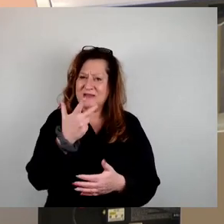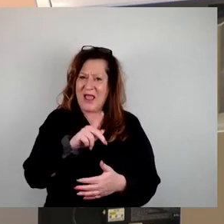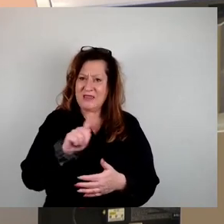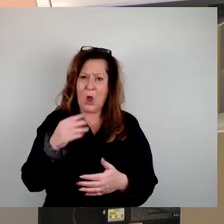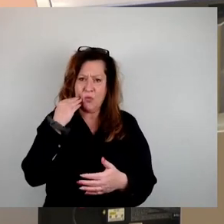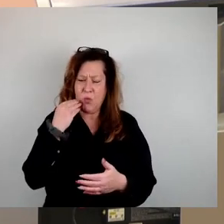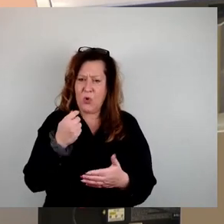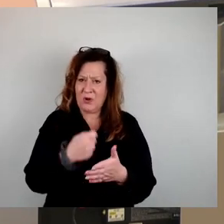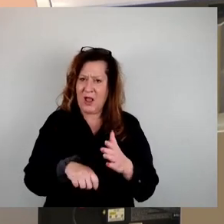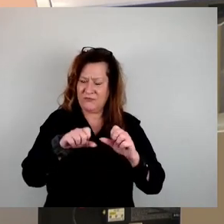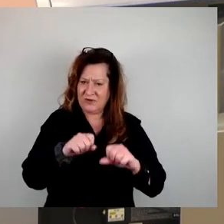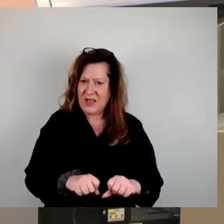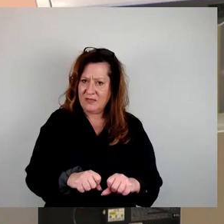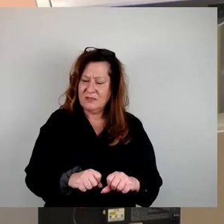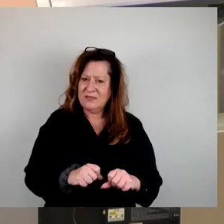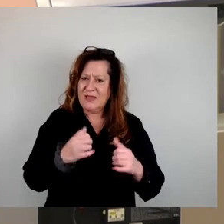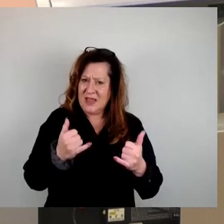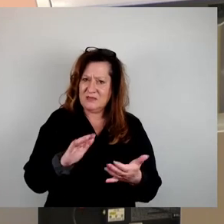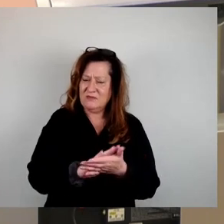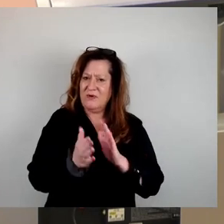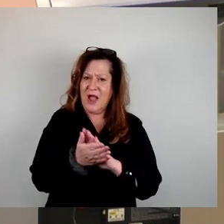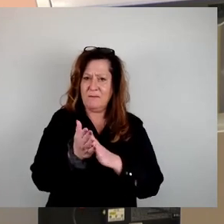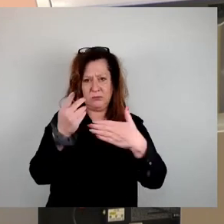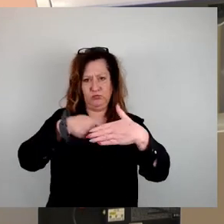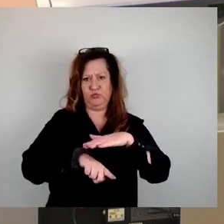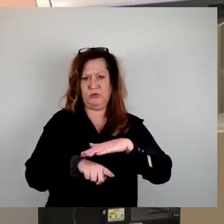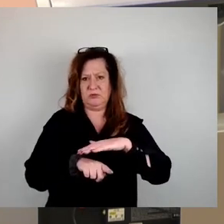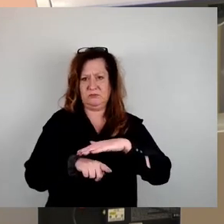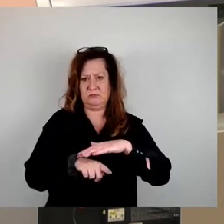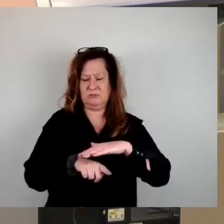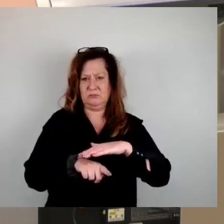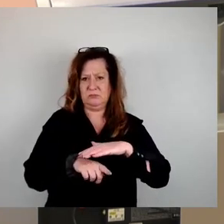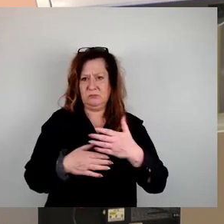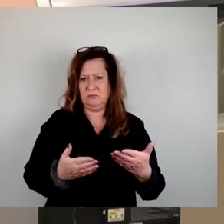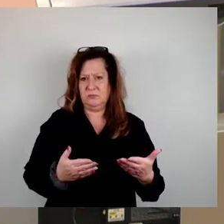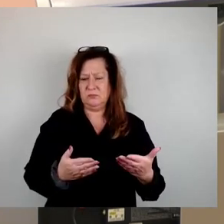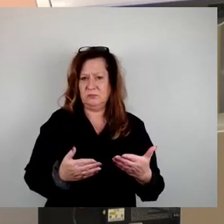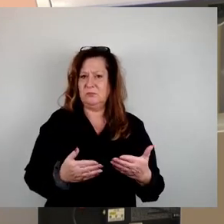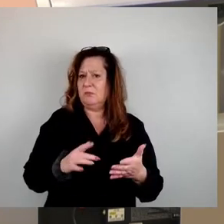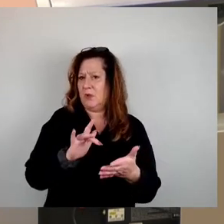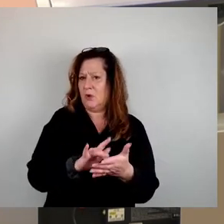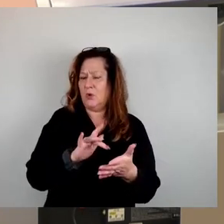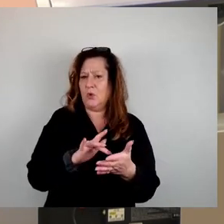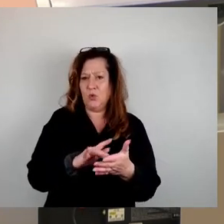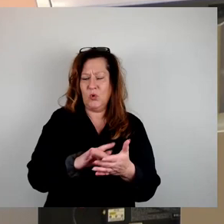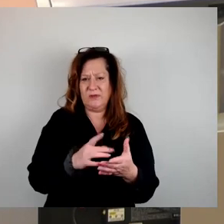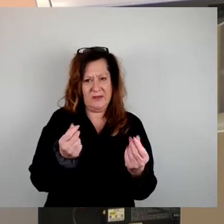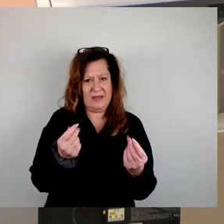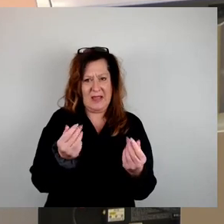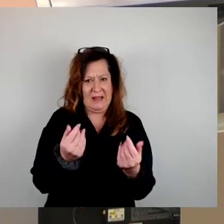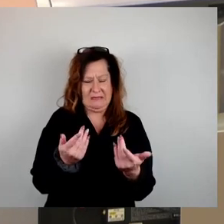jetzt vorliegenden Deal weit unterboten. Als Begründung wird immer wieder angeführt, es wäre kein Geld vorhanden.